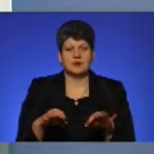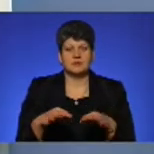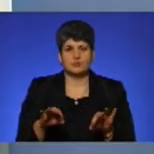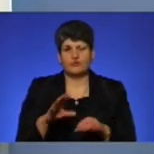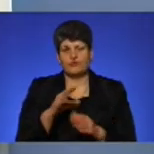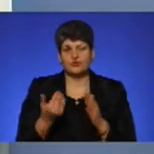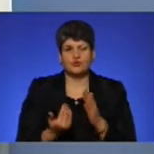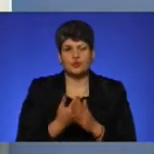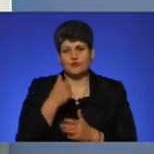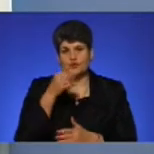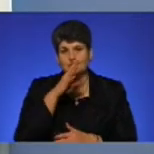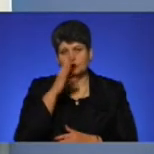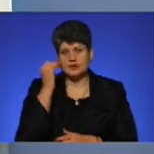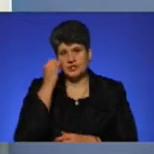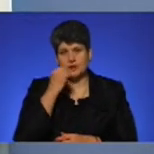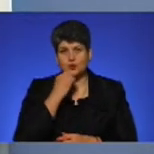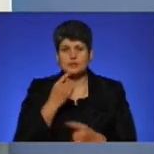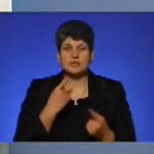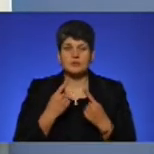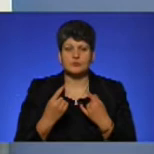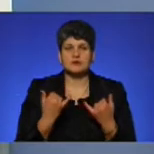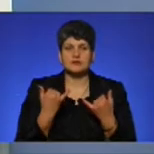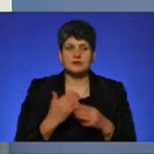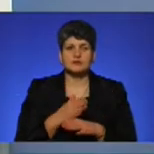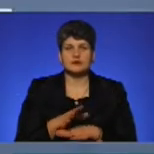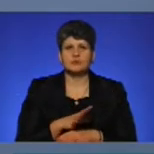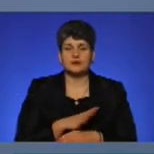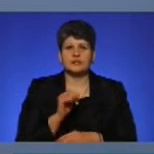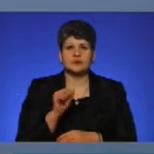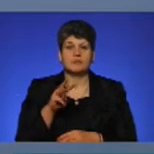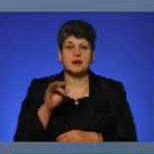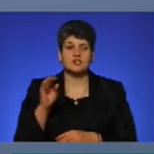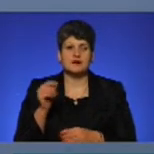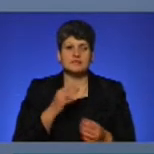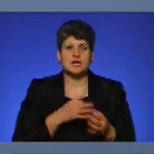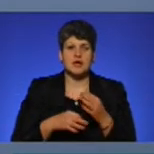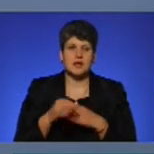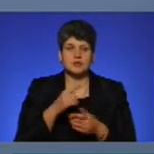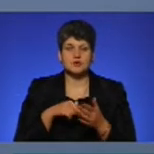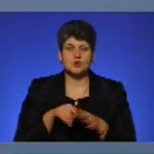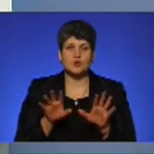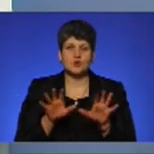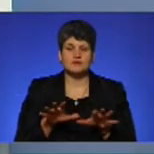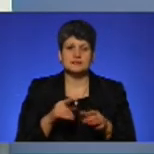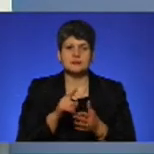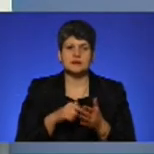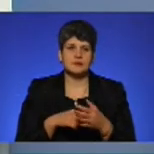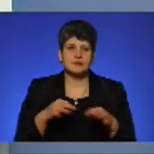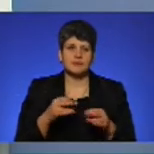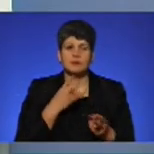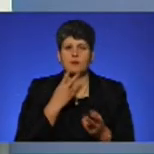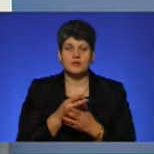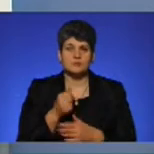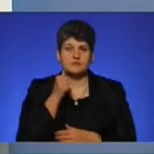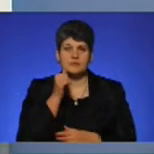новорічну ніч. Дякую вам за розмову. А у нас в гостях був Антон Марчевський, радник міського голови з питань транспорту. Ми з вами побачимося